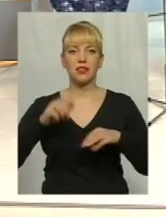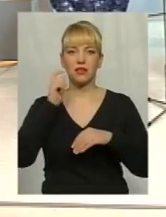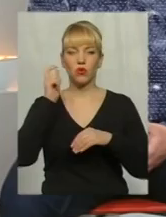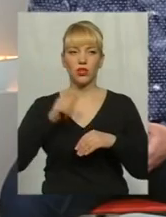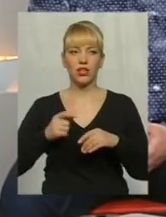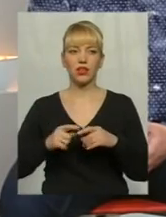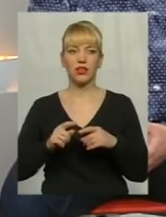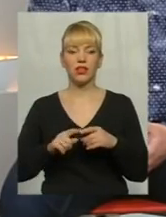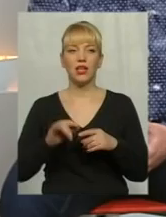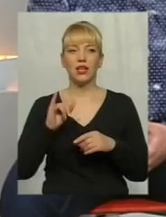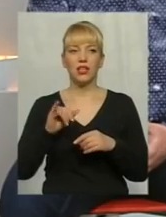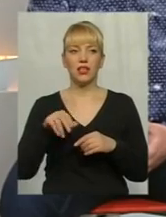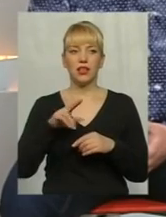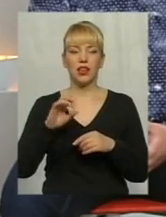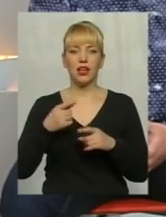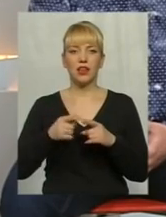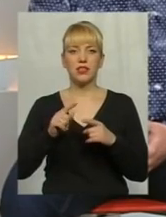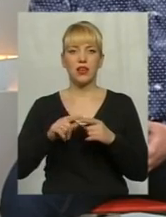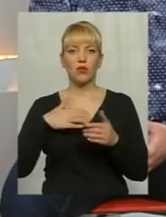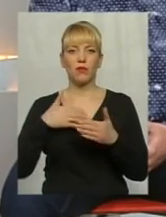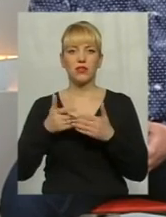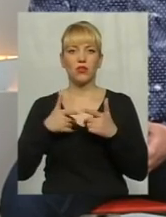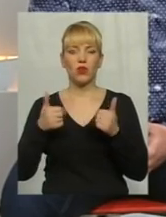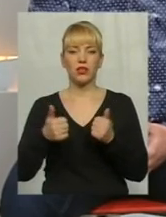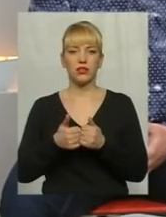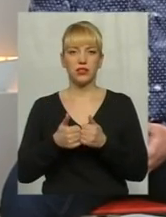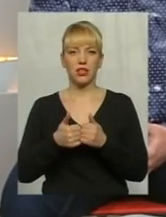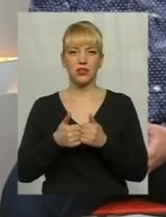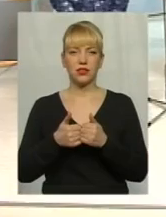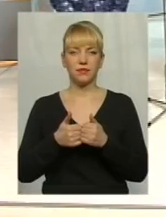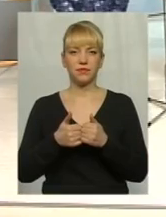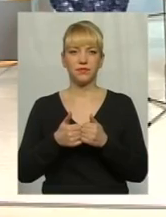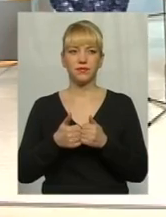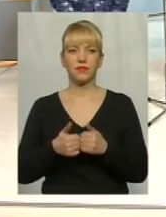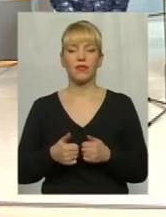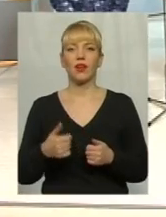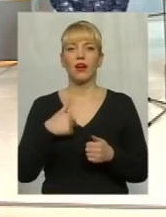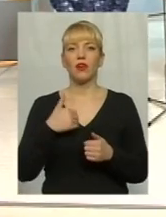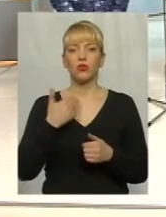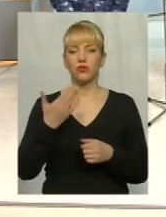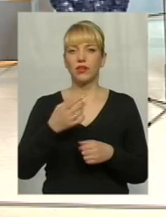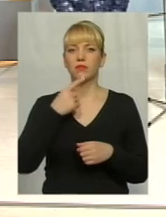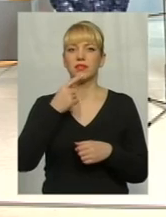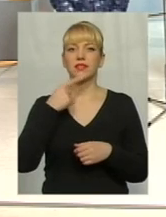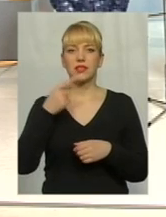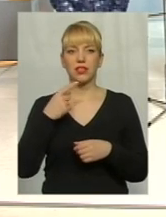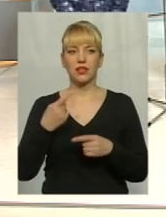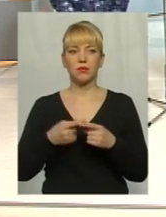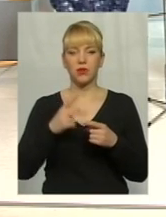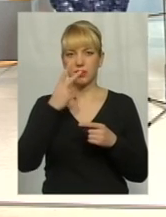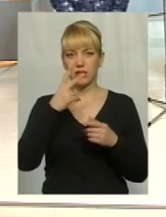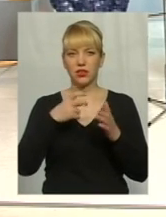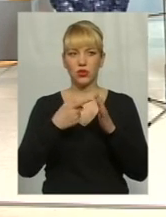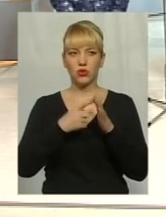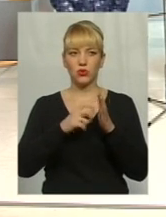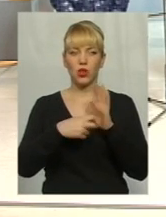Хмельницького. та Віталій Велегани з громадської організації «Право Альянс підприємців України». Я хочу вам показати ось цю листівочку,